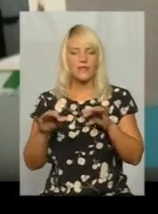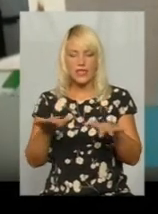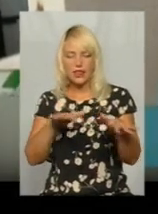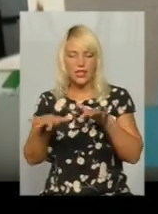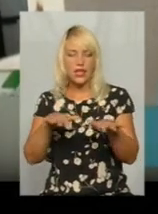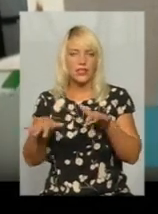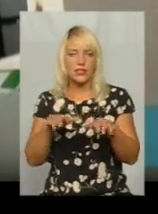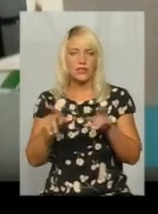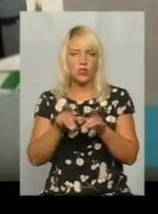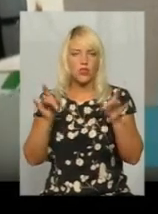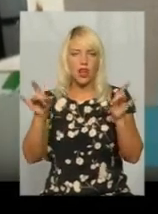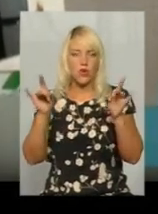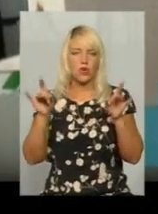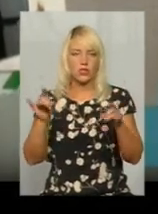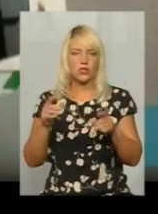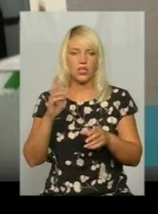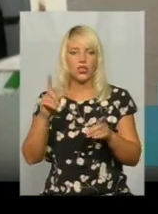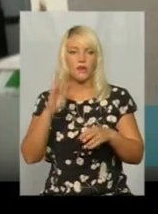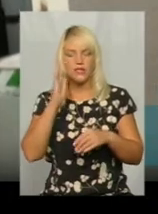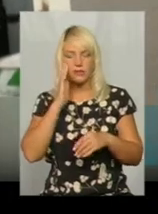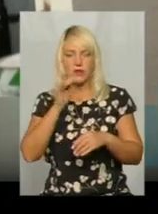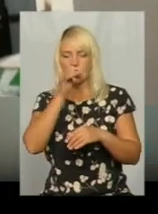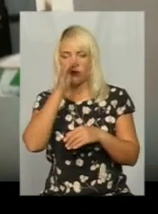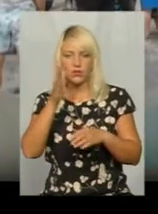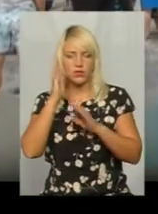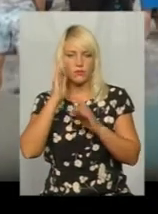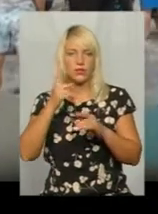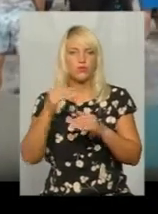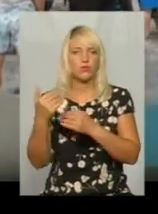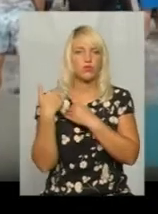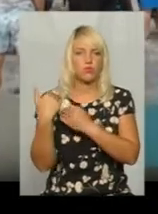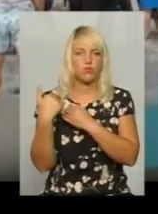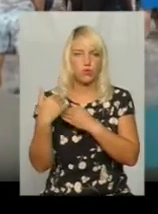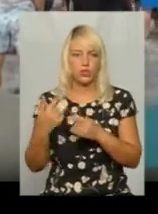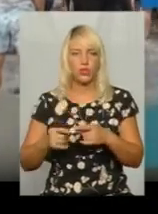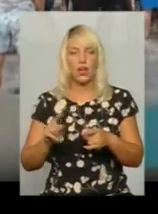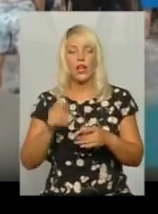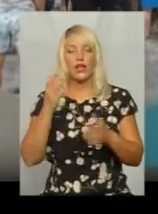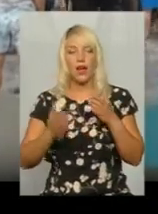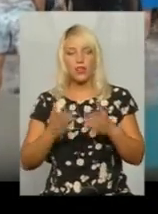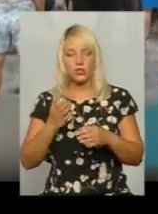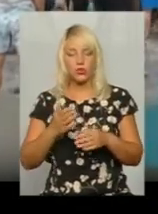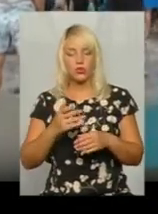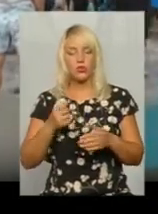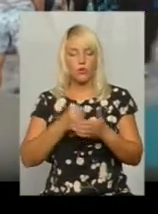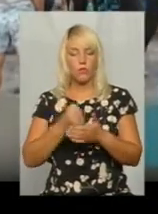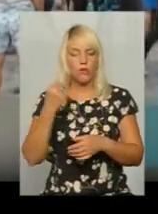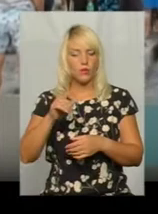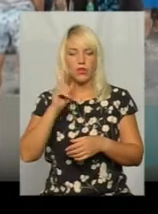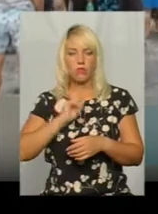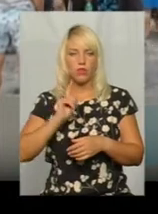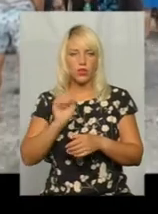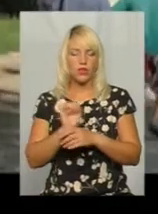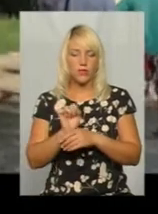тракотить. Щоб я спала, то не будеш спала, бо збуде». «Допобідувати, доки не заїде фура на весах. Ми будемо стояти,